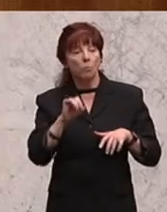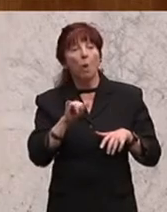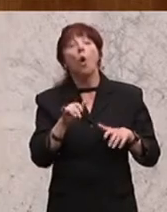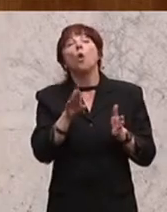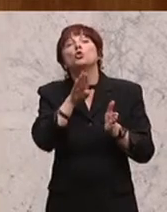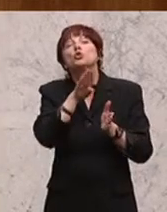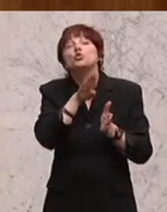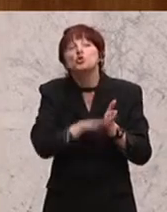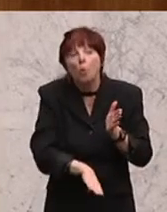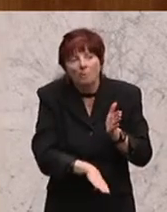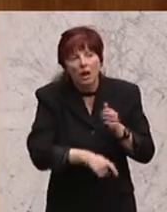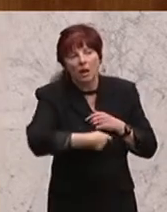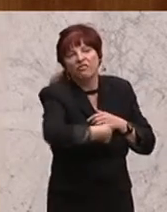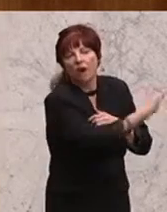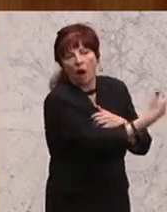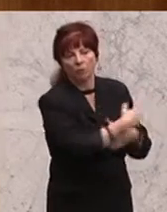Wirtschaftskompetenz.